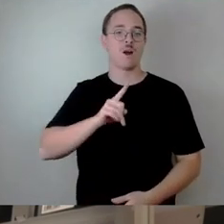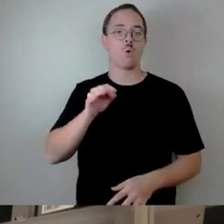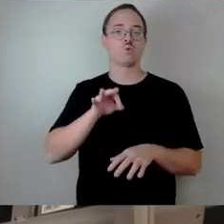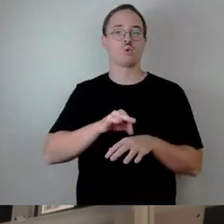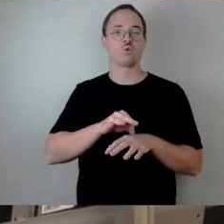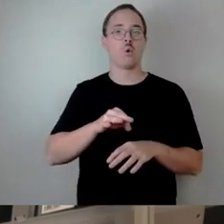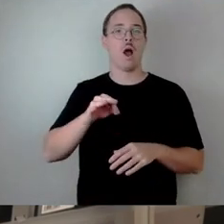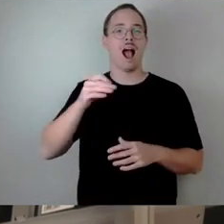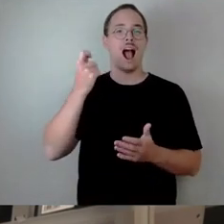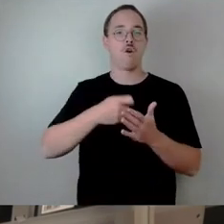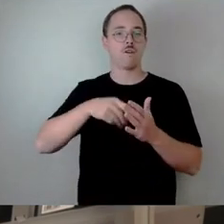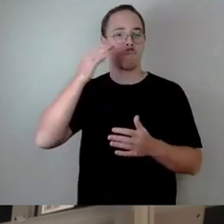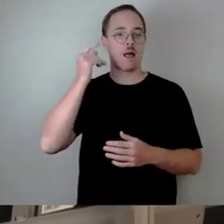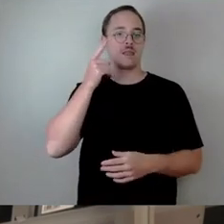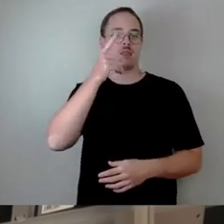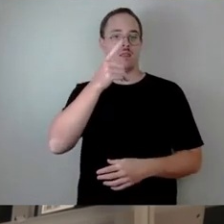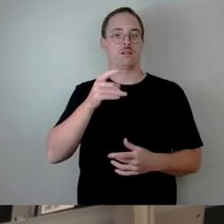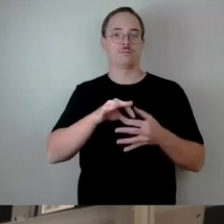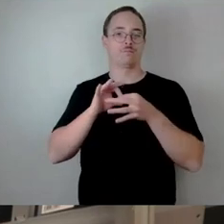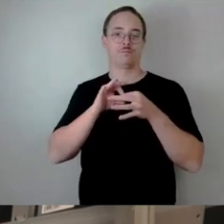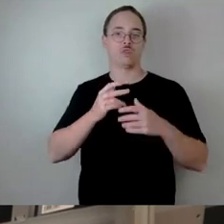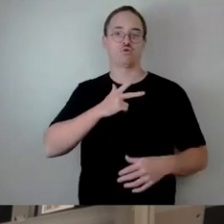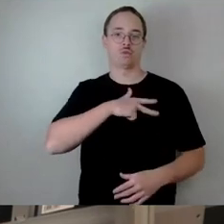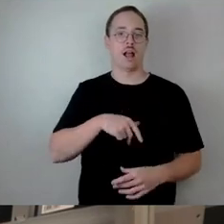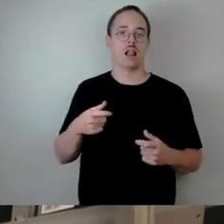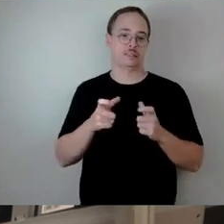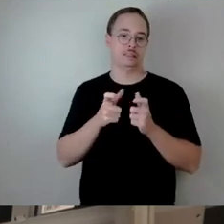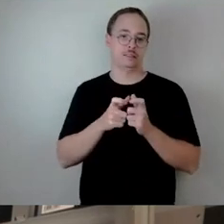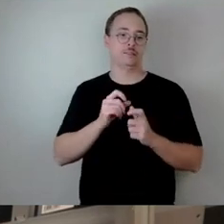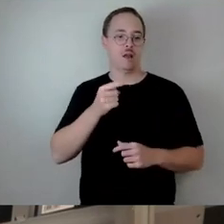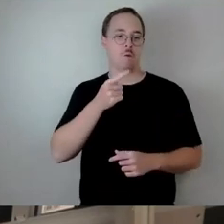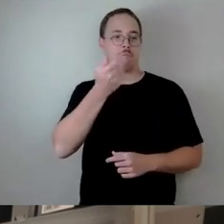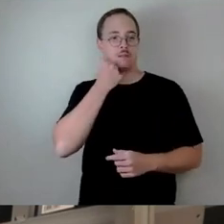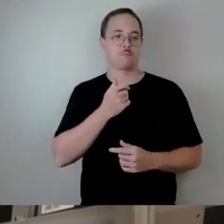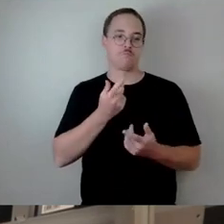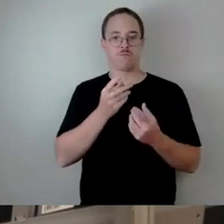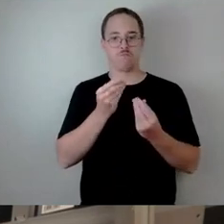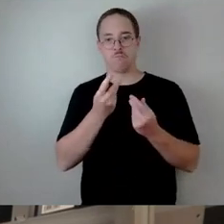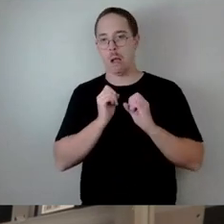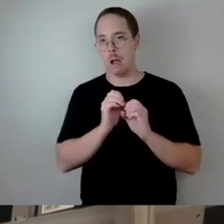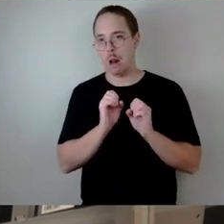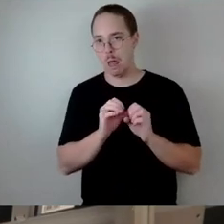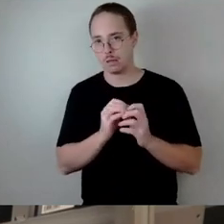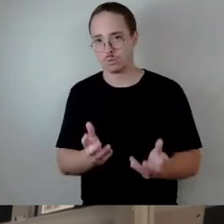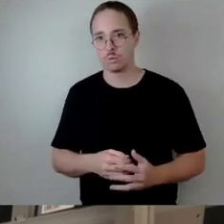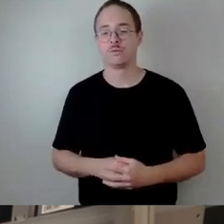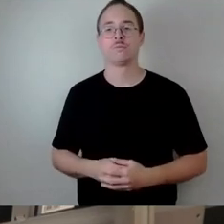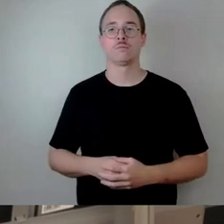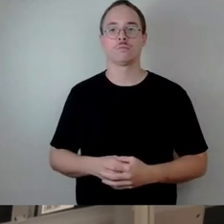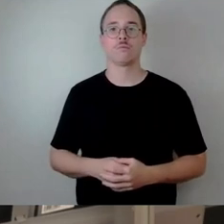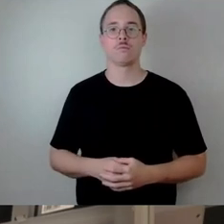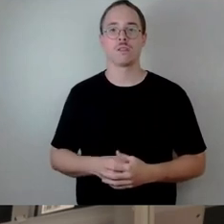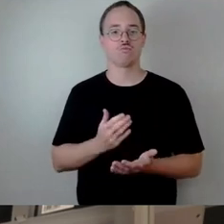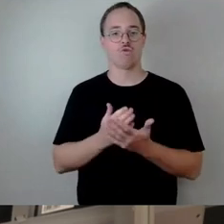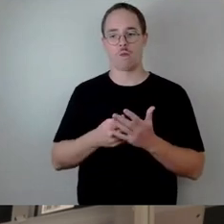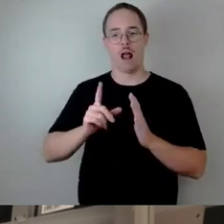Umwandlung, so wie wir sie heute auch mit beschließen, haben wir ja vor einem halben, dreiviertel Jahr schon mal diskutiert, auch im